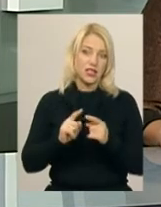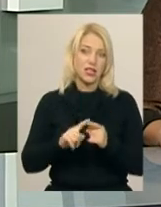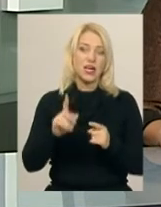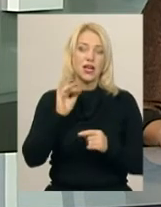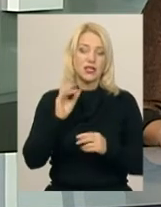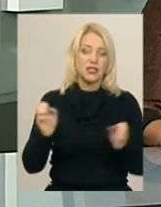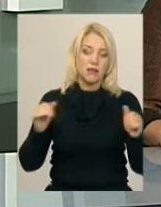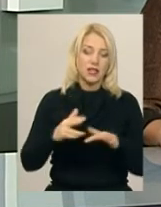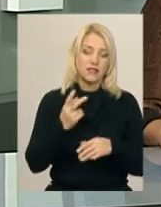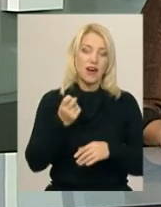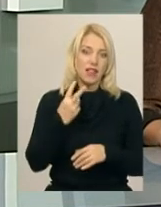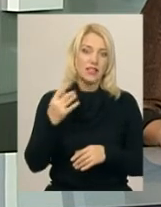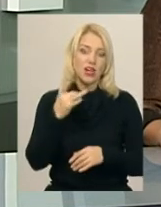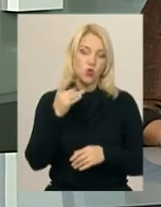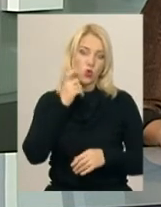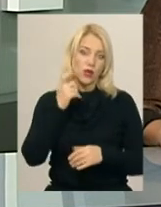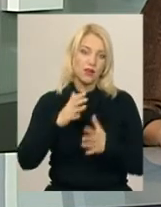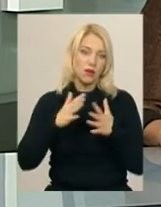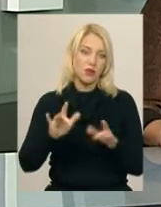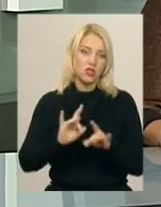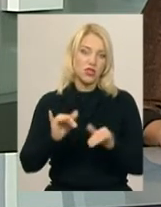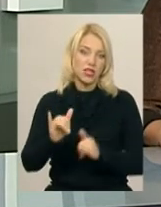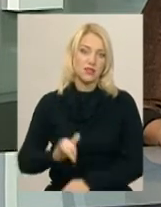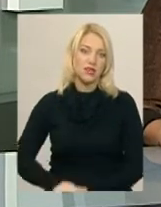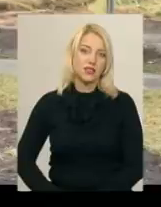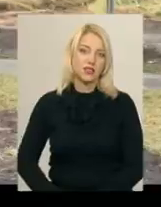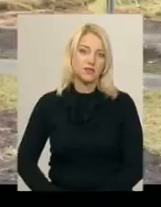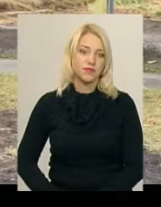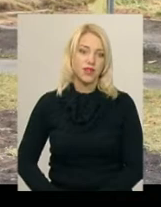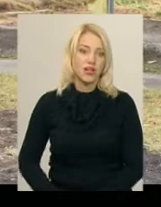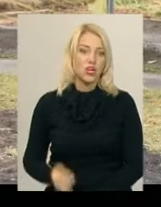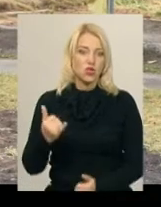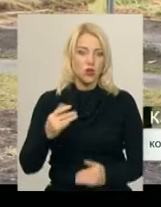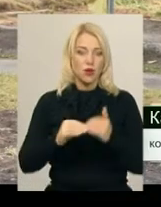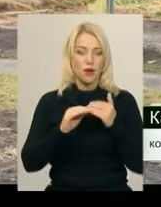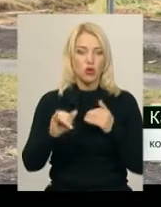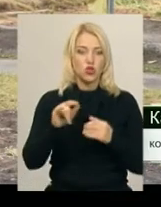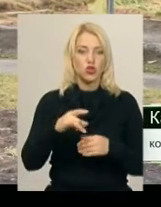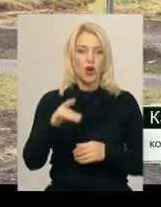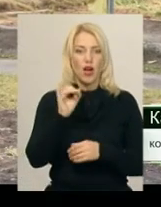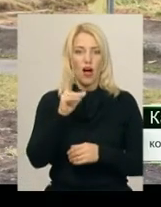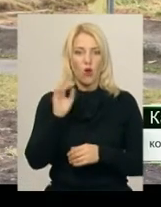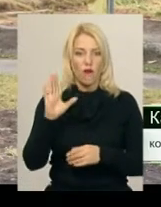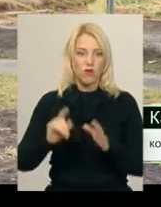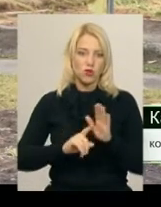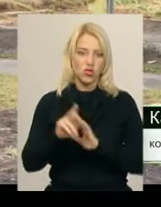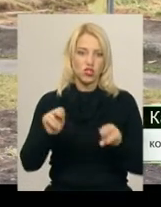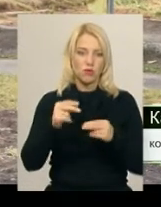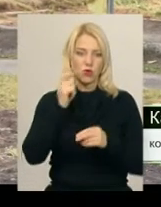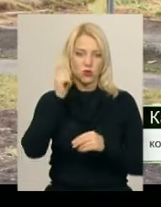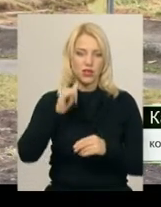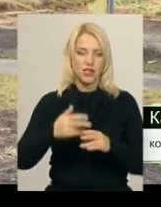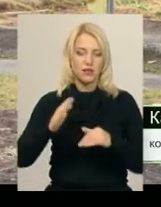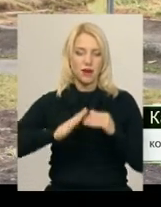12 регіонів України. Більше в сюжеті Катерини Шевчук. Сьогодні на полігоні, що в мікрорайоні Ракове, розпочався чемпіонат